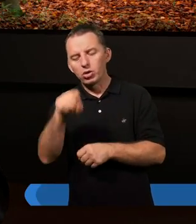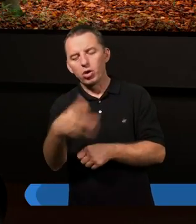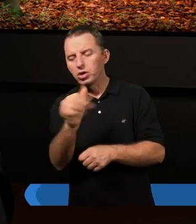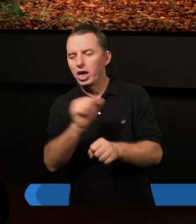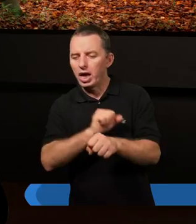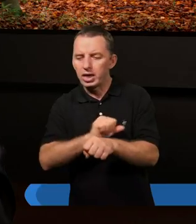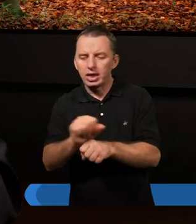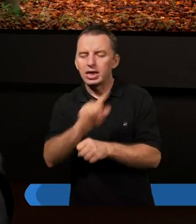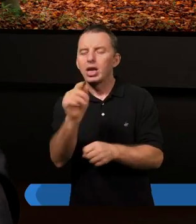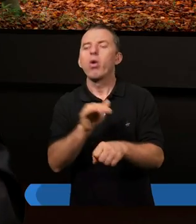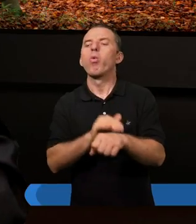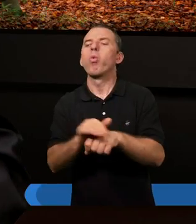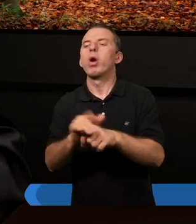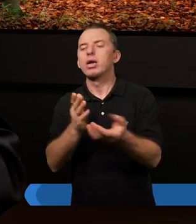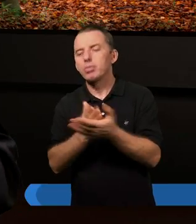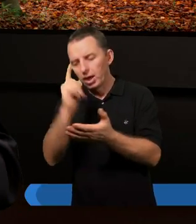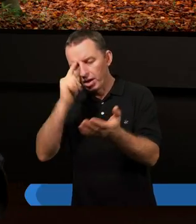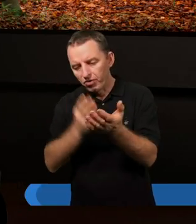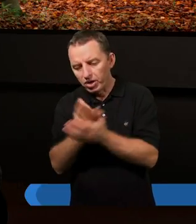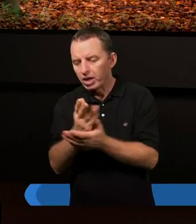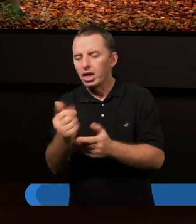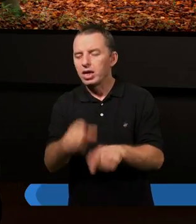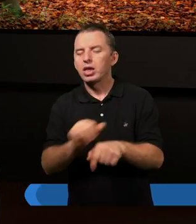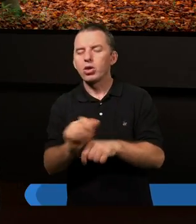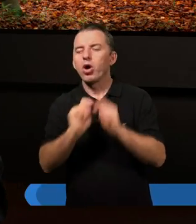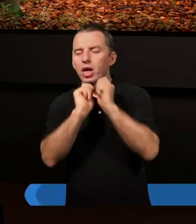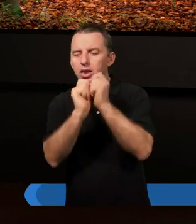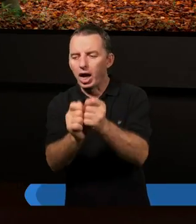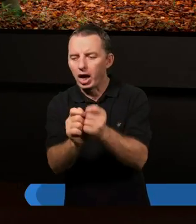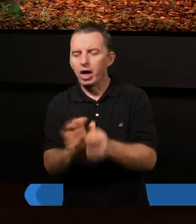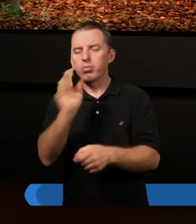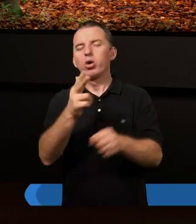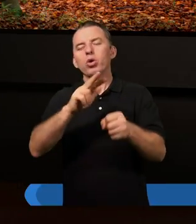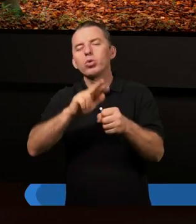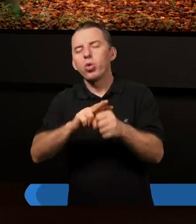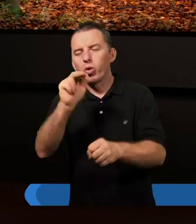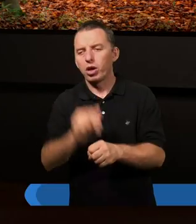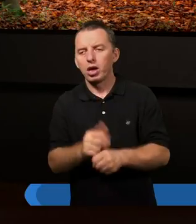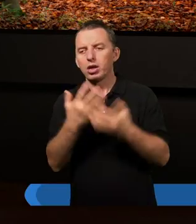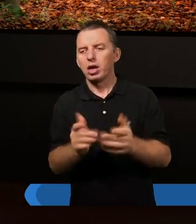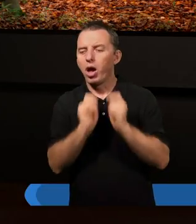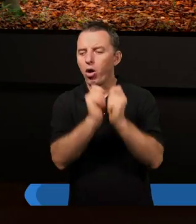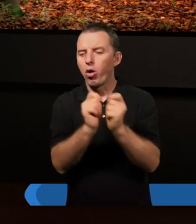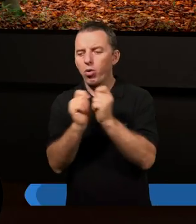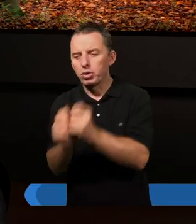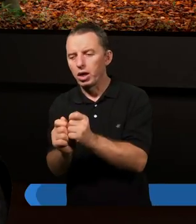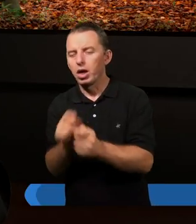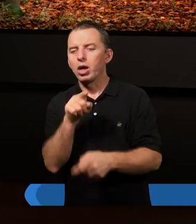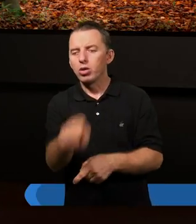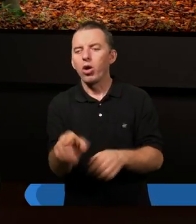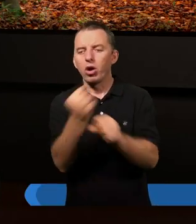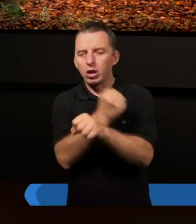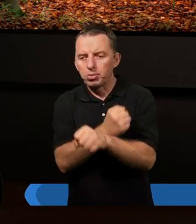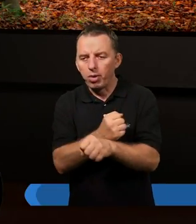jest z łaski przez wiarę, że nie jest to dar Boży, którym chcę obdarzyć, ale że na to